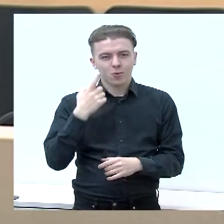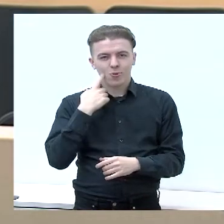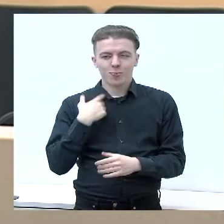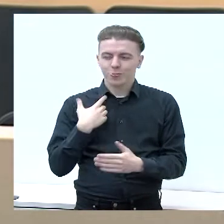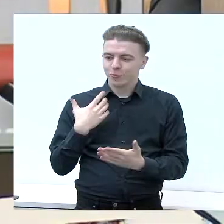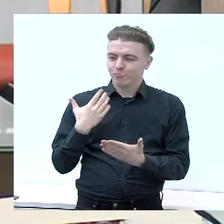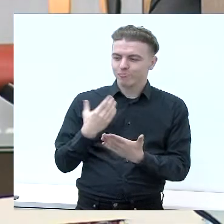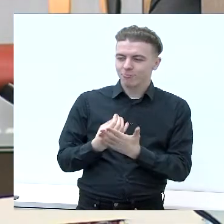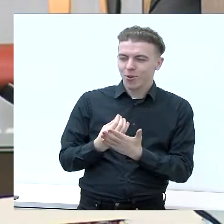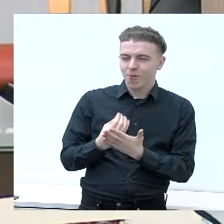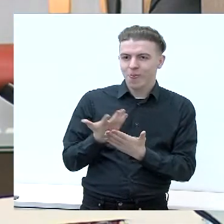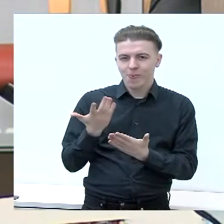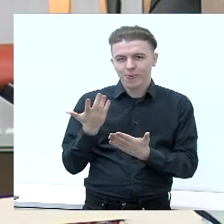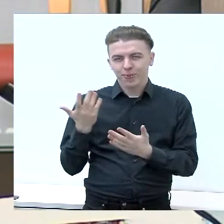įdarbinti.